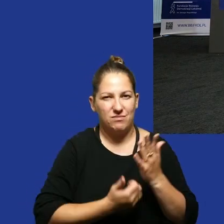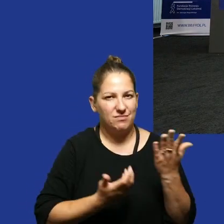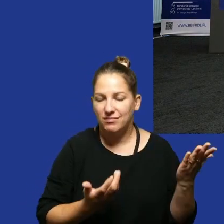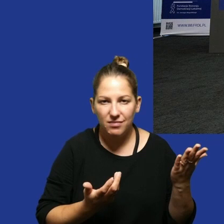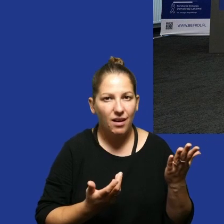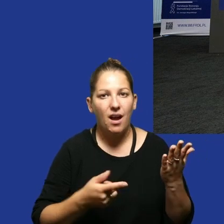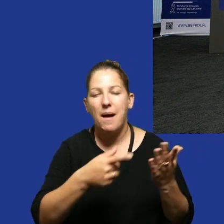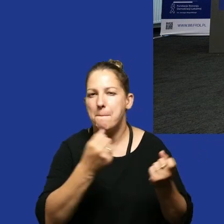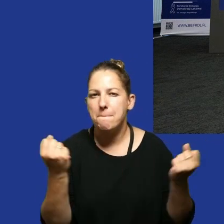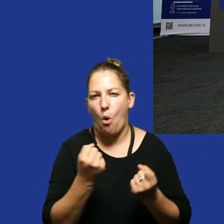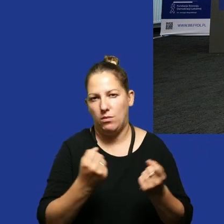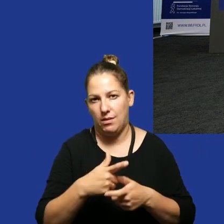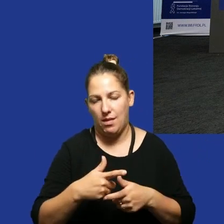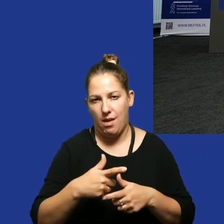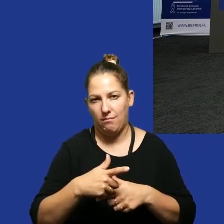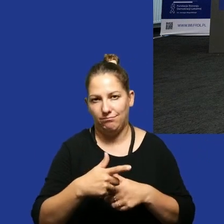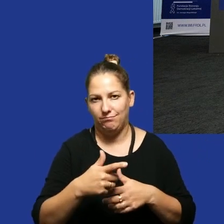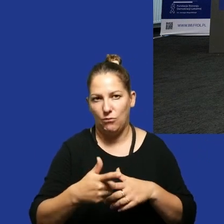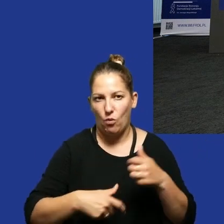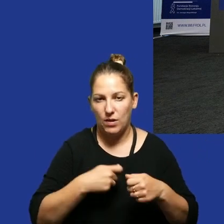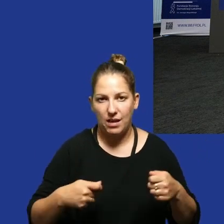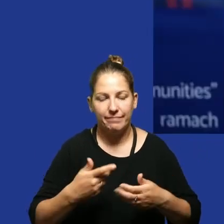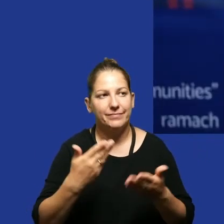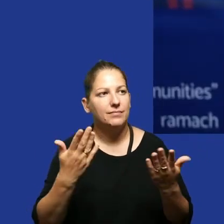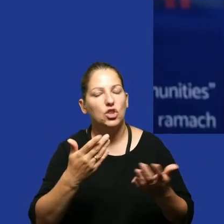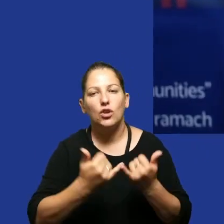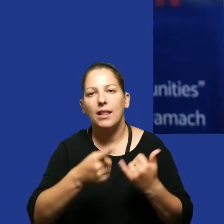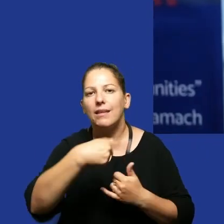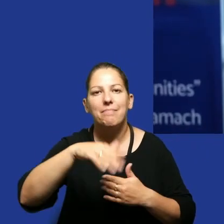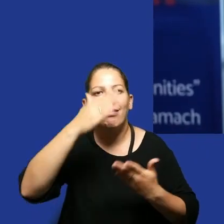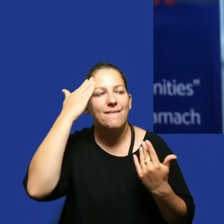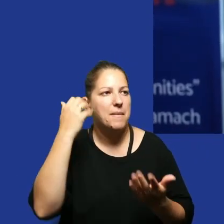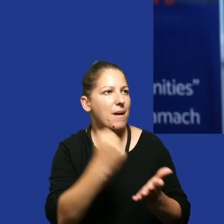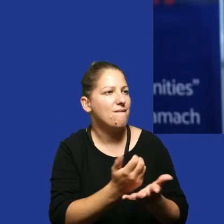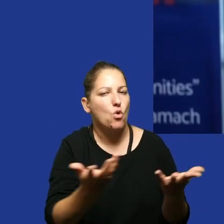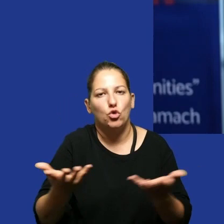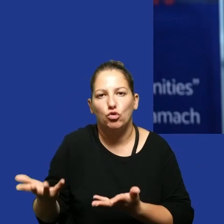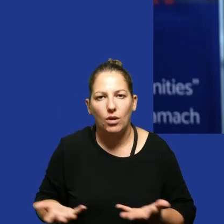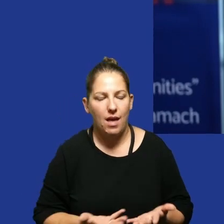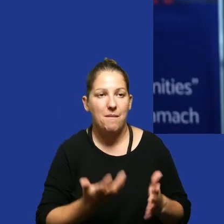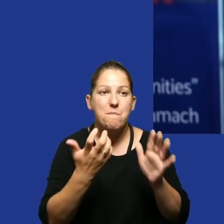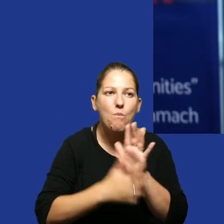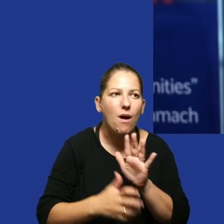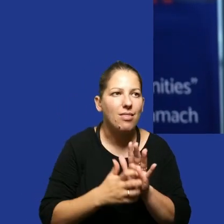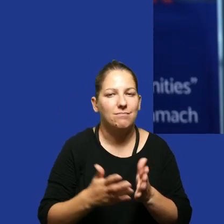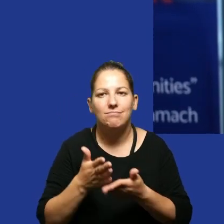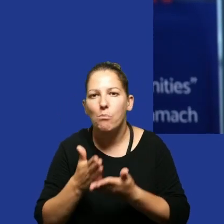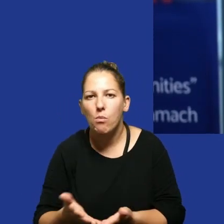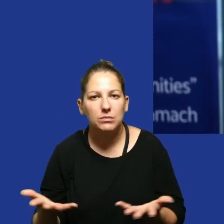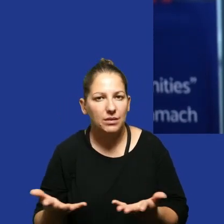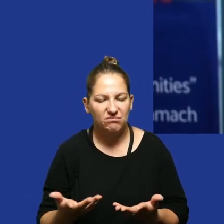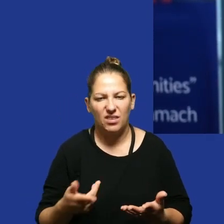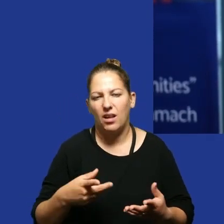narzędzie. Jeżeli ktoś nie ma wsparcia i nie wie, gdzie się zwrócić, bo wsparcie prawne, pogadanie, to natychmiast